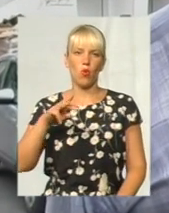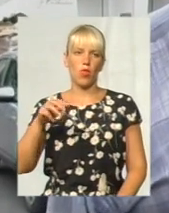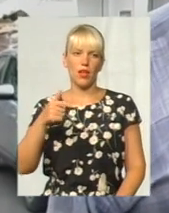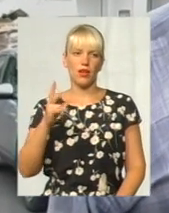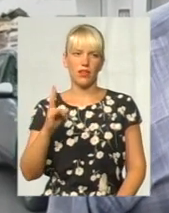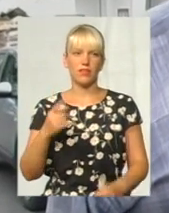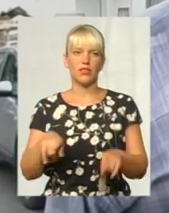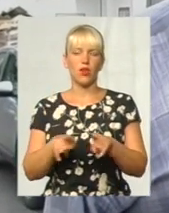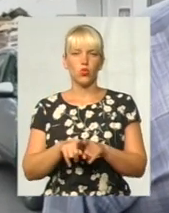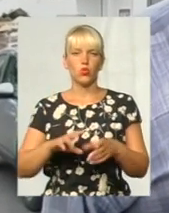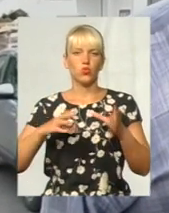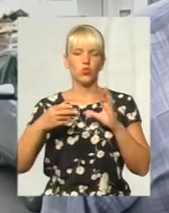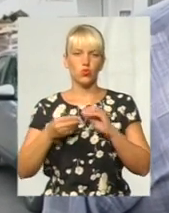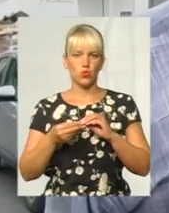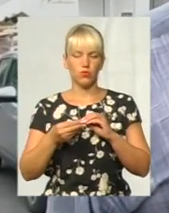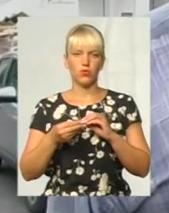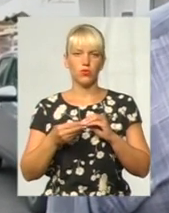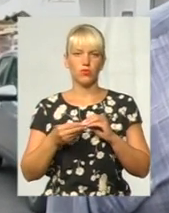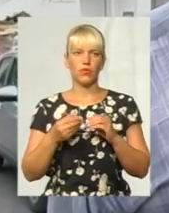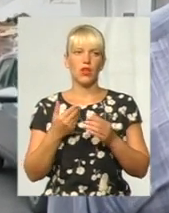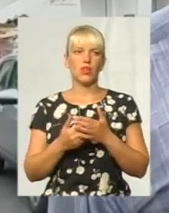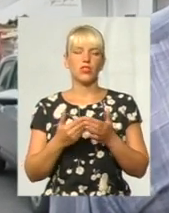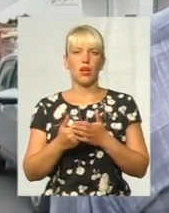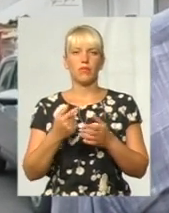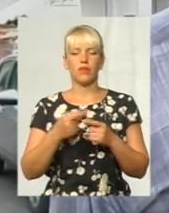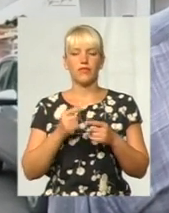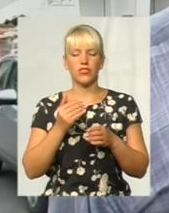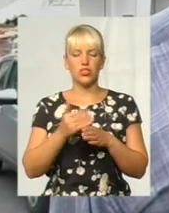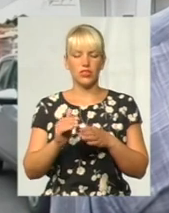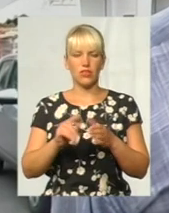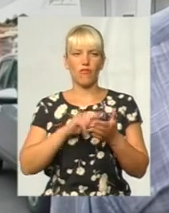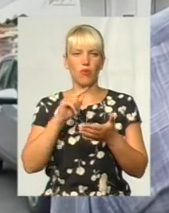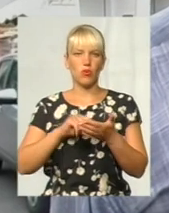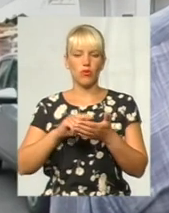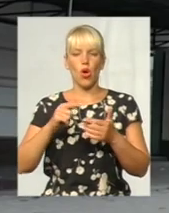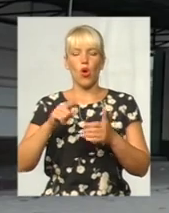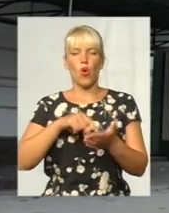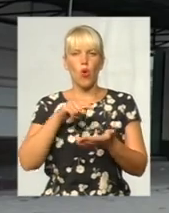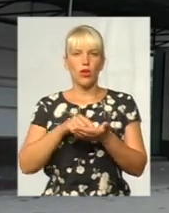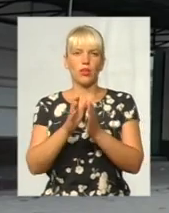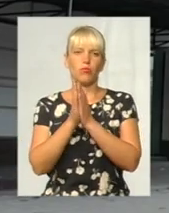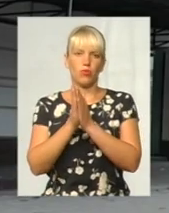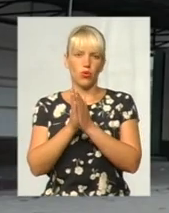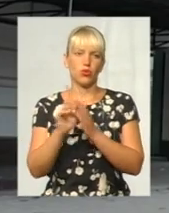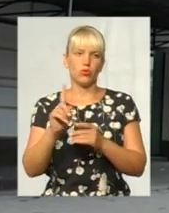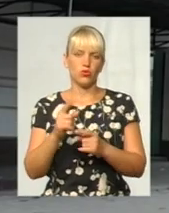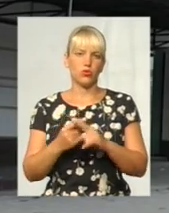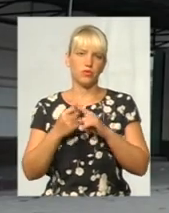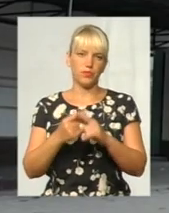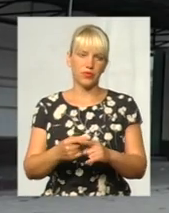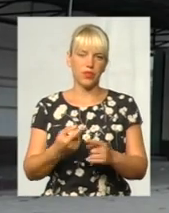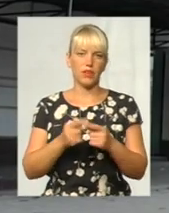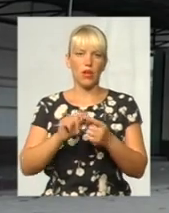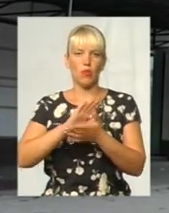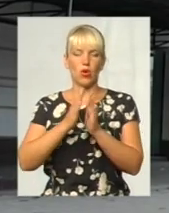Ось таку суму, хоча б частично ми просимо у місті війти в положення. Погорільці наполягають. Вирішити